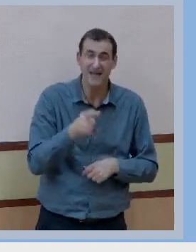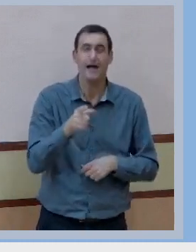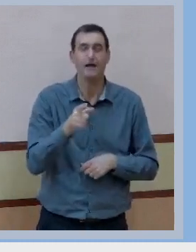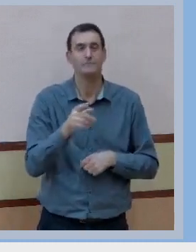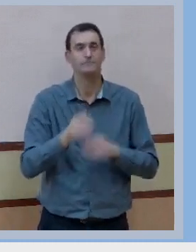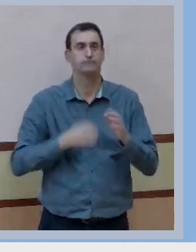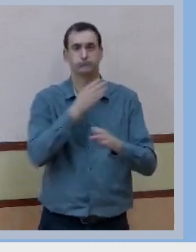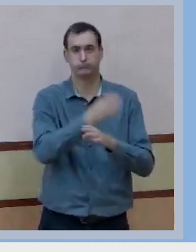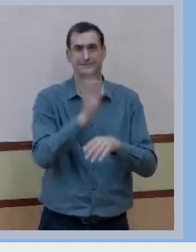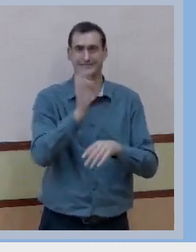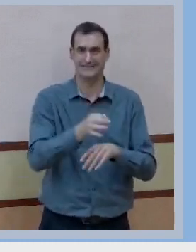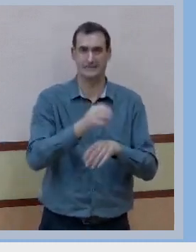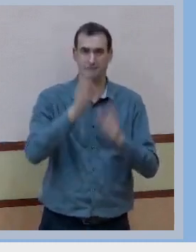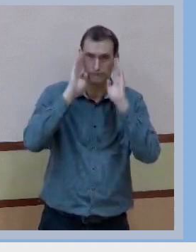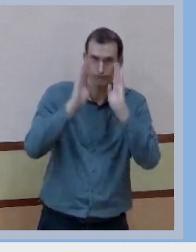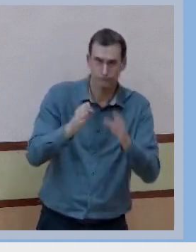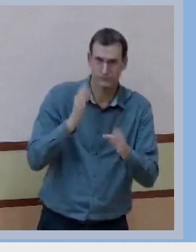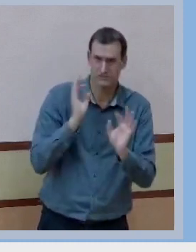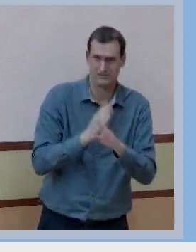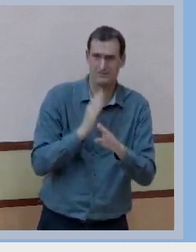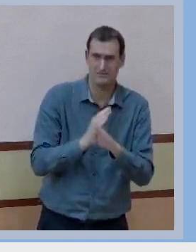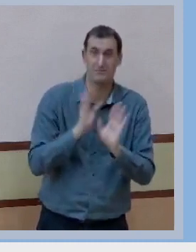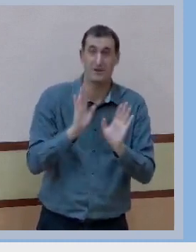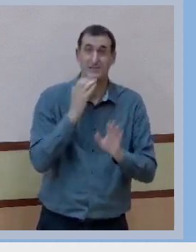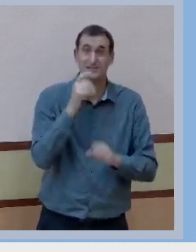sempre, però si no et trobes malament, queda't a casa.